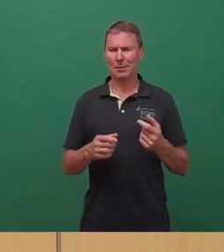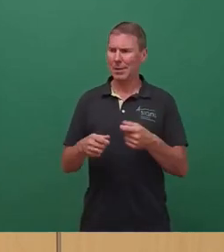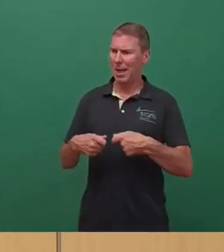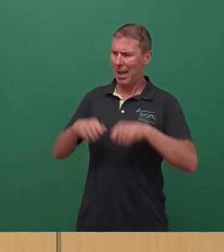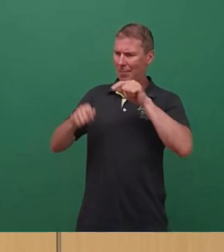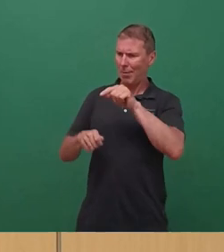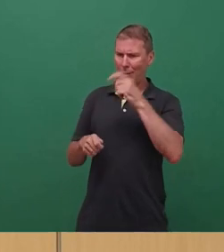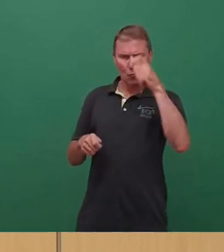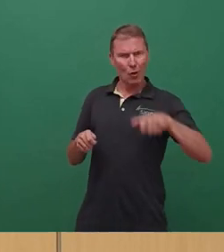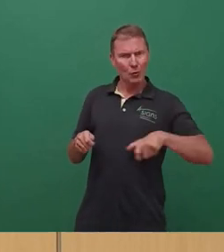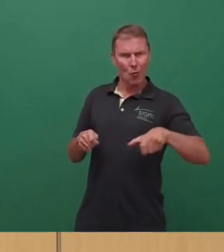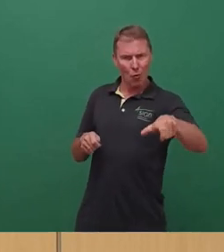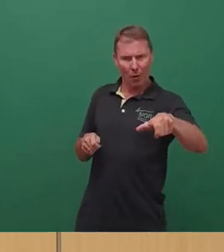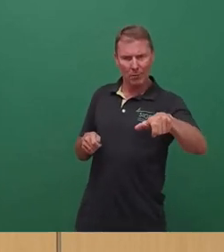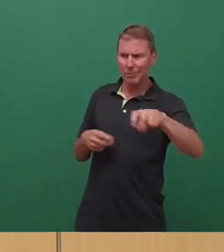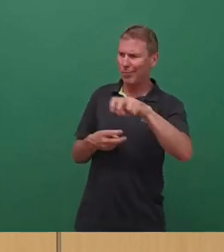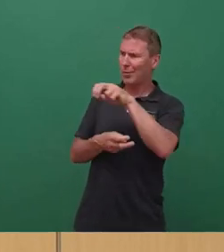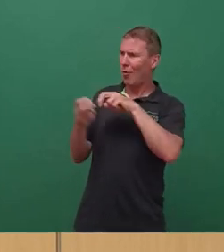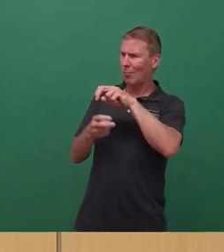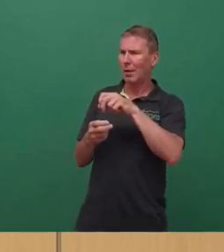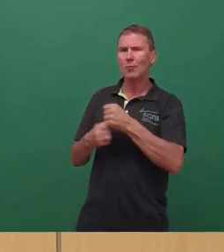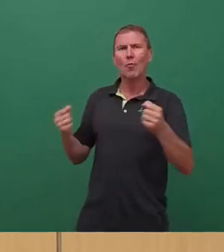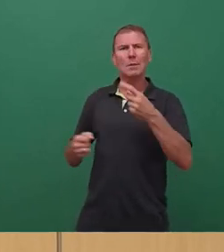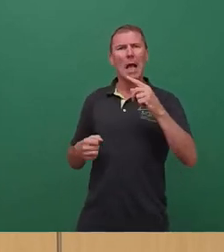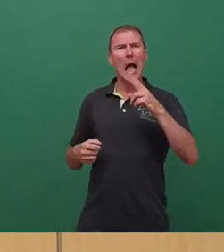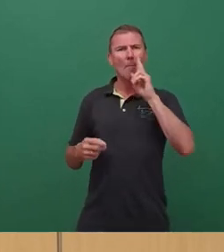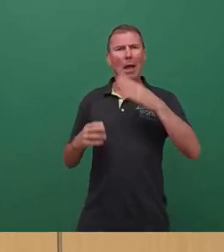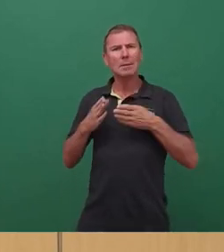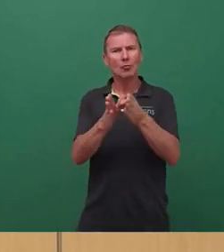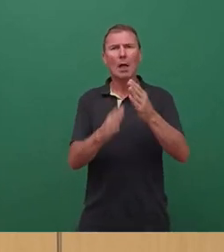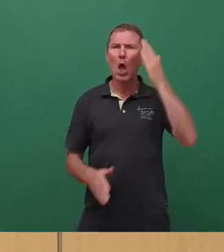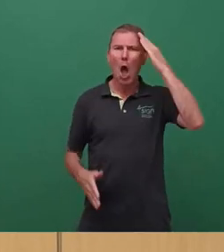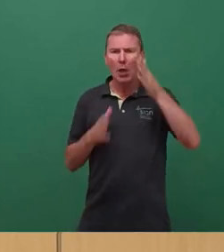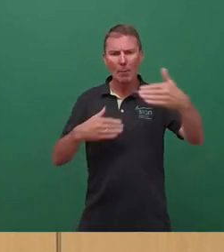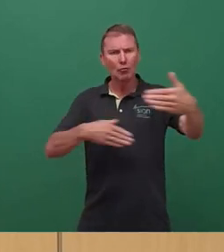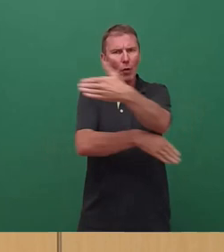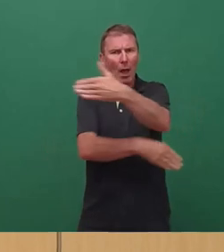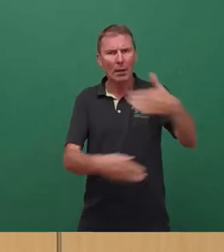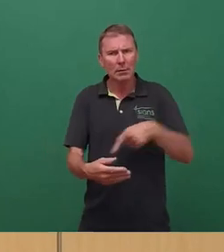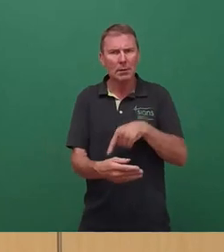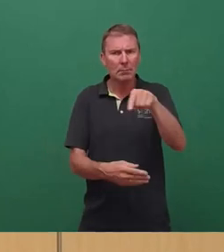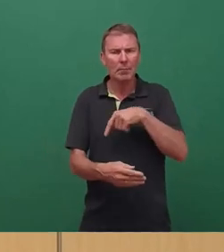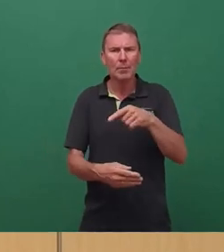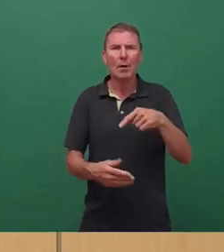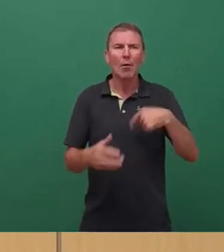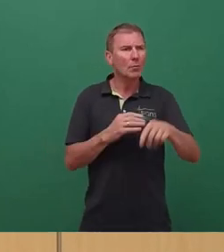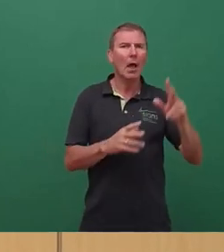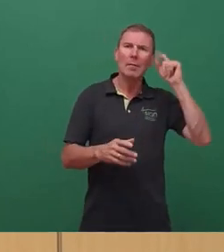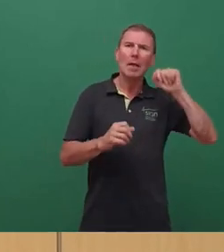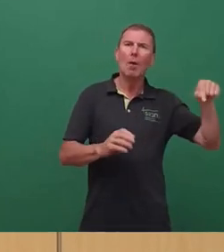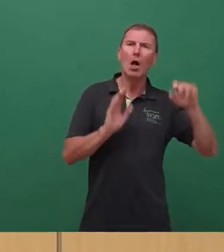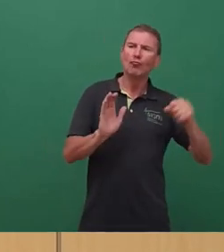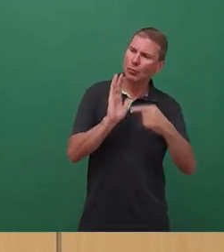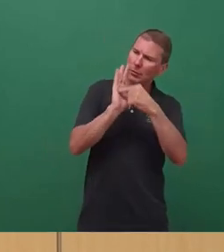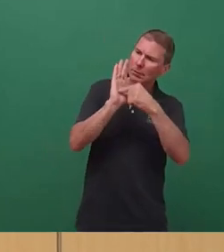Königsufer, aber auch den Umgang mit der großen Meisnerstraße-Köpke-Straße eben auch unter den Notwendigkeiten des Denkmalschutzes zu diskutieren und zu